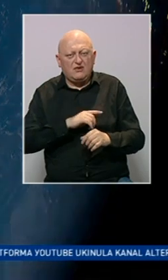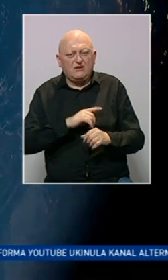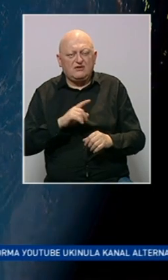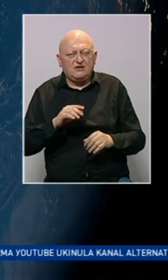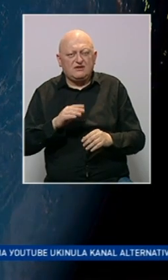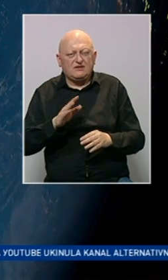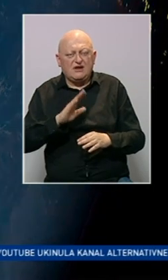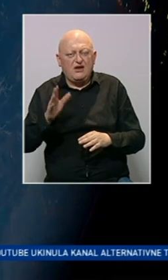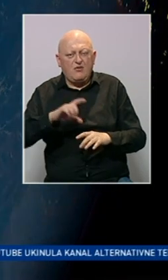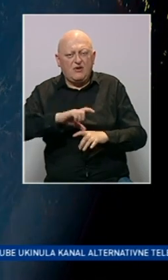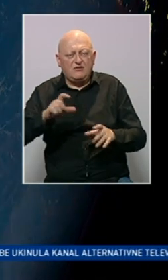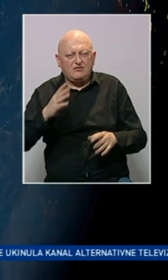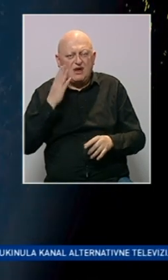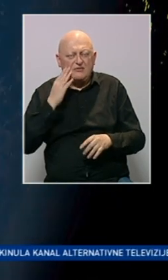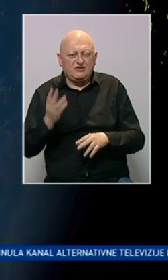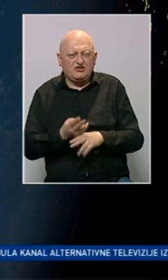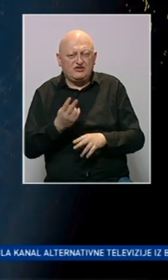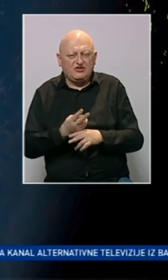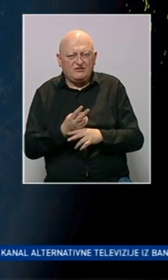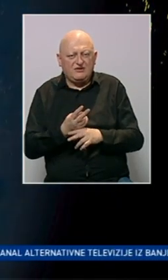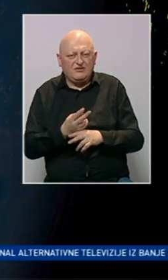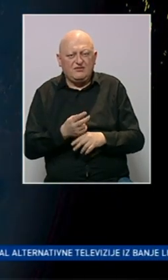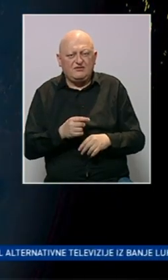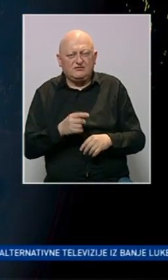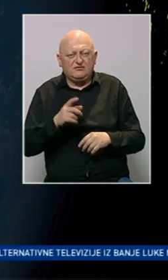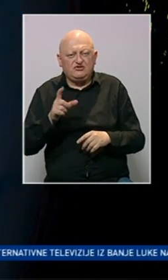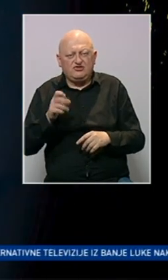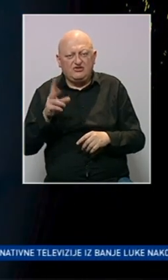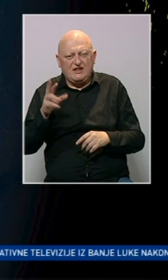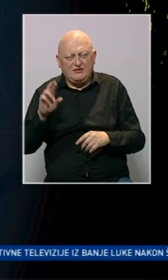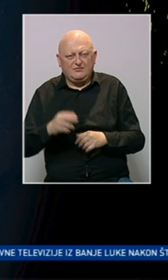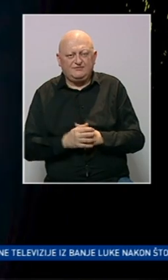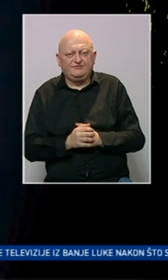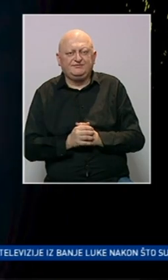objavljeno i za zapadnu obalu Sjedinjenih američkih država i Čile.